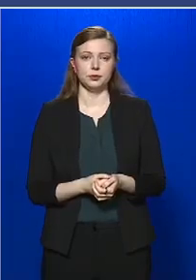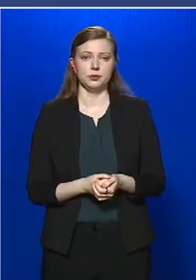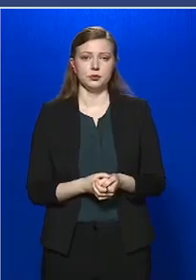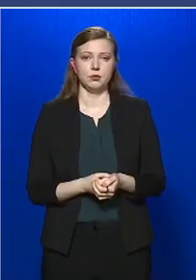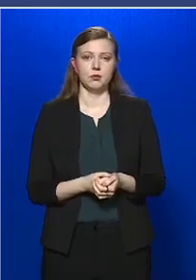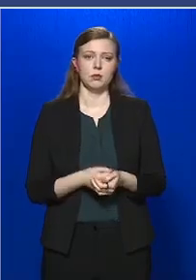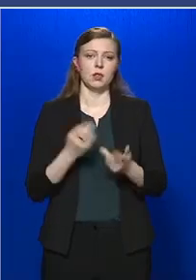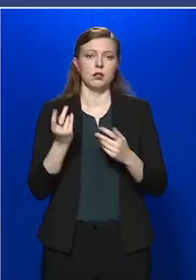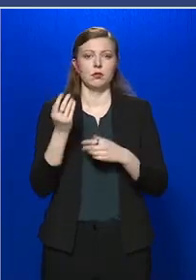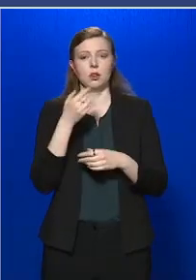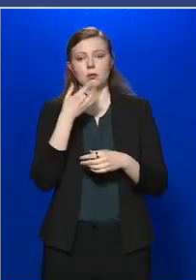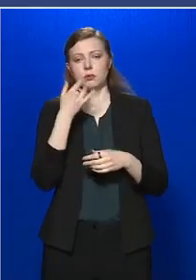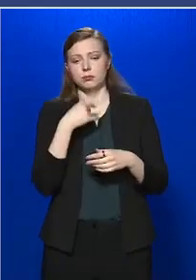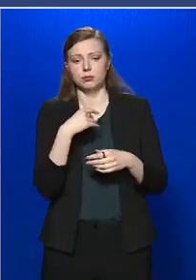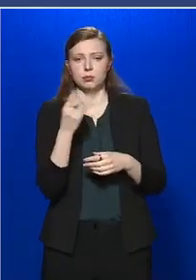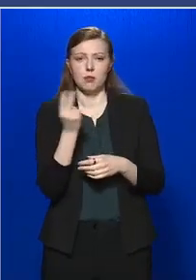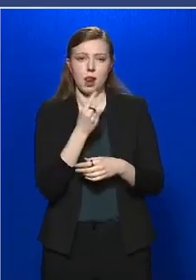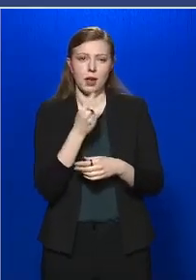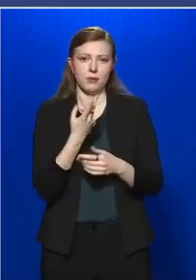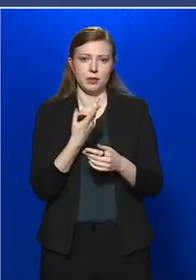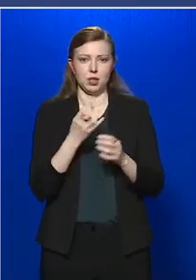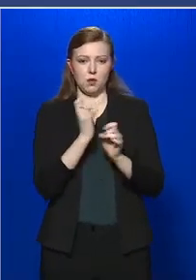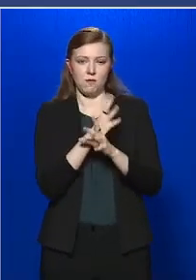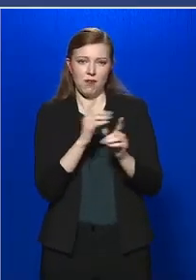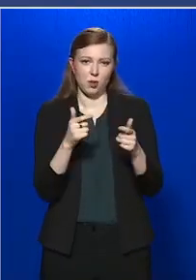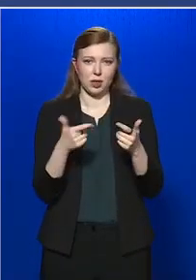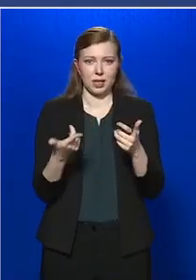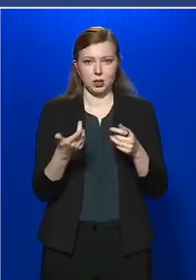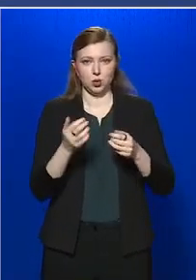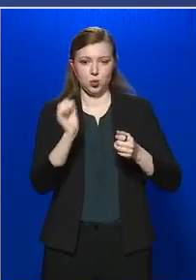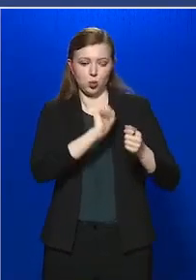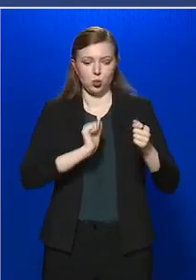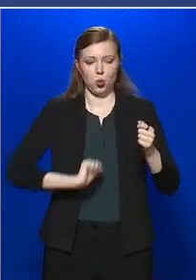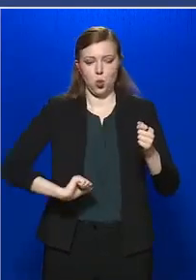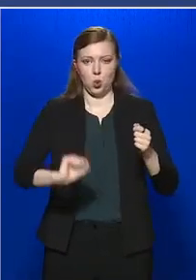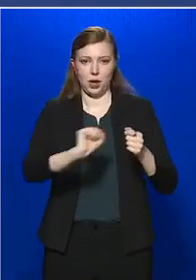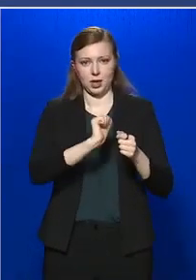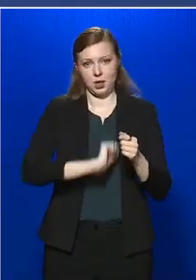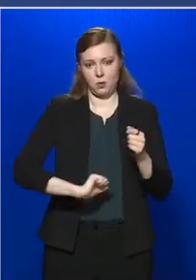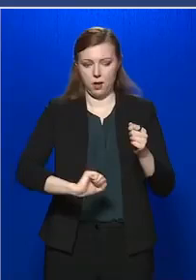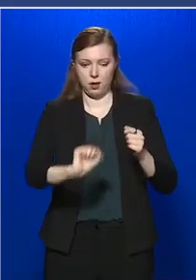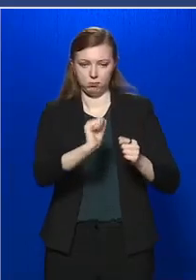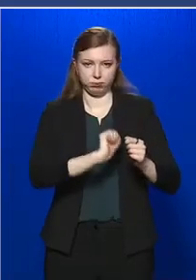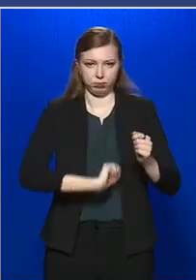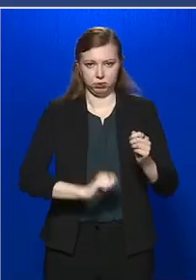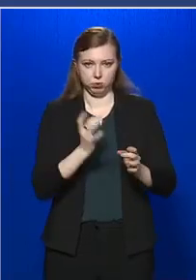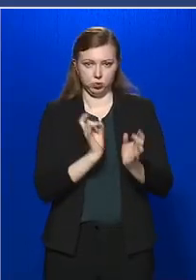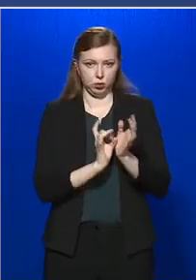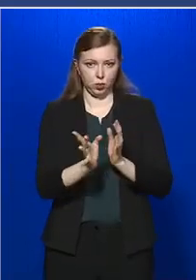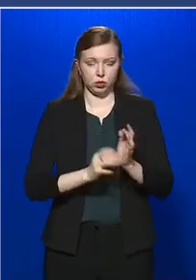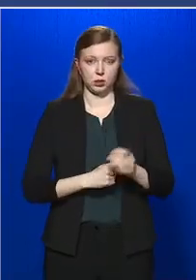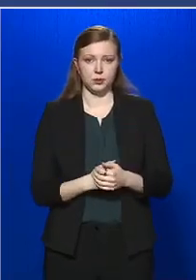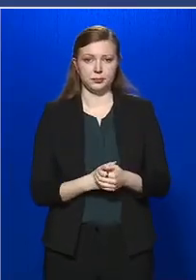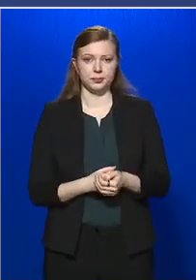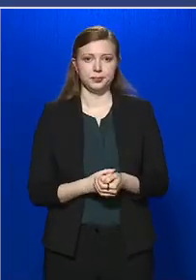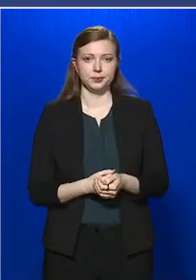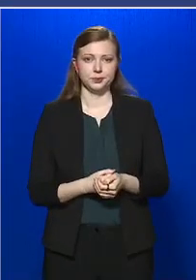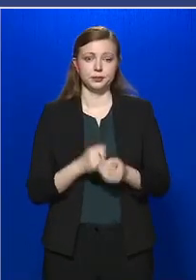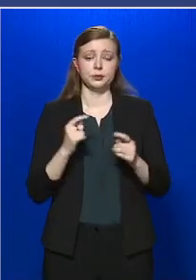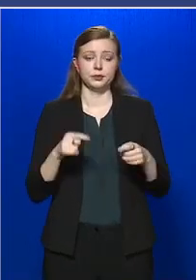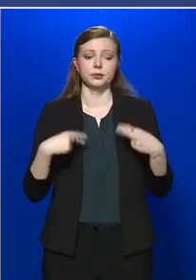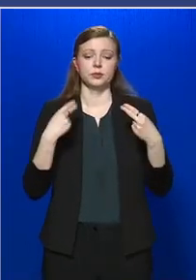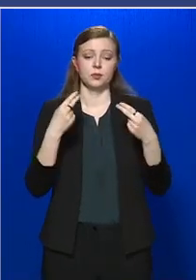langyos, meleg, vizes, vagy egy fertőtlenítő törlőkendővel áttörli. Ezt